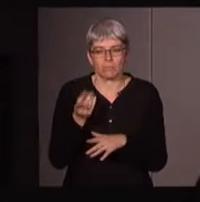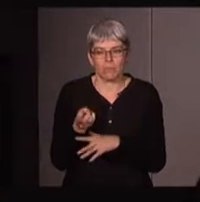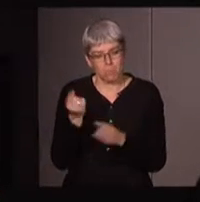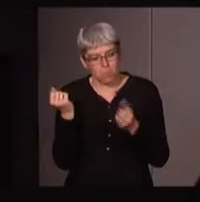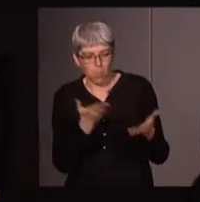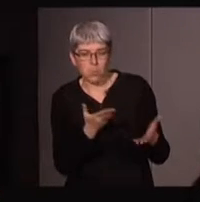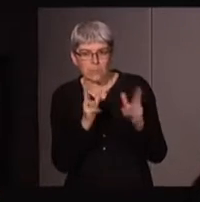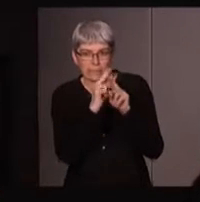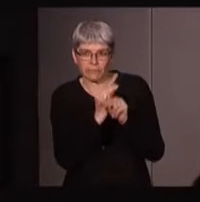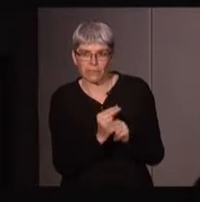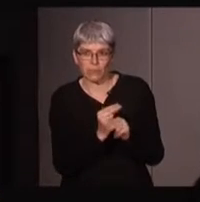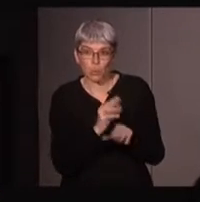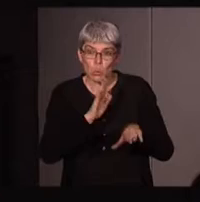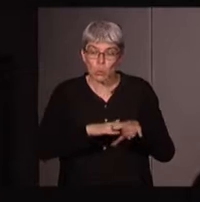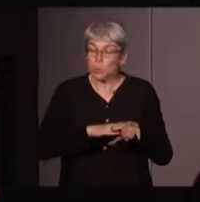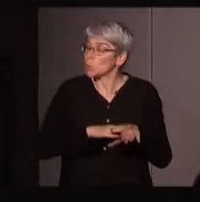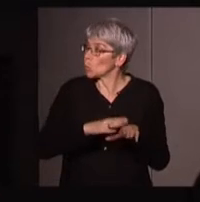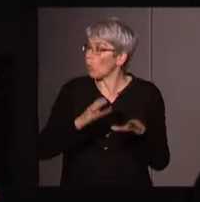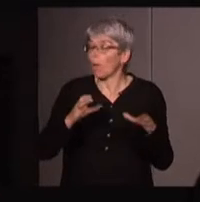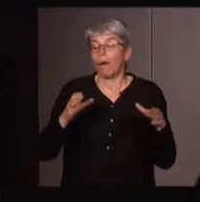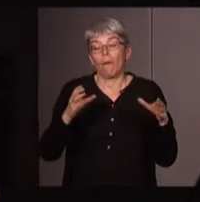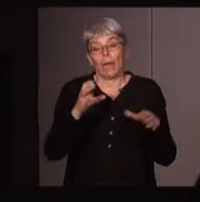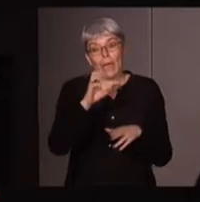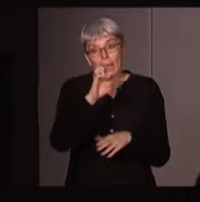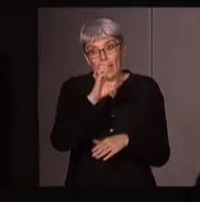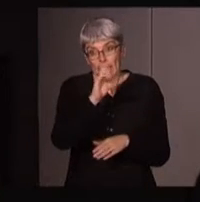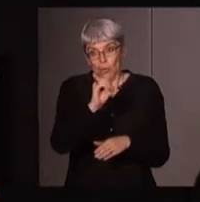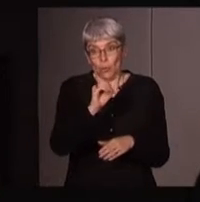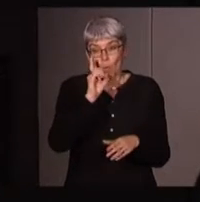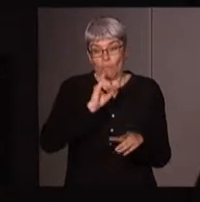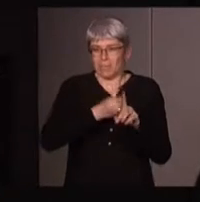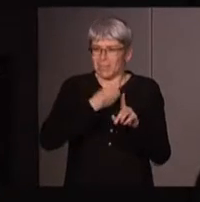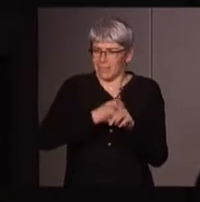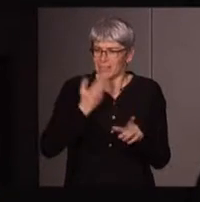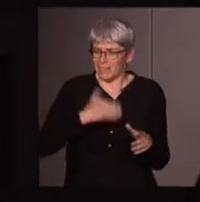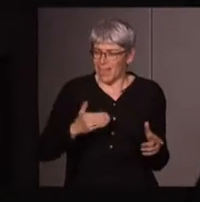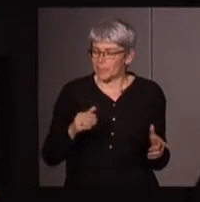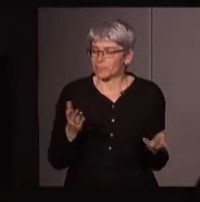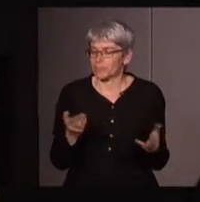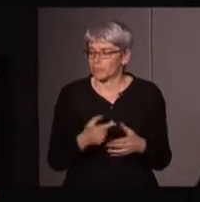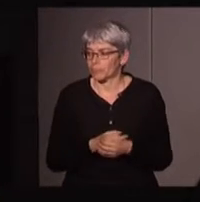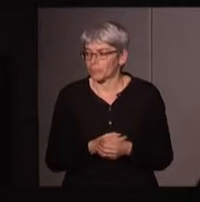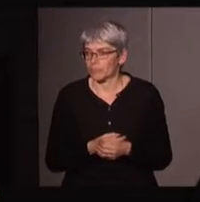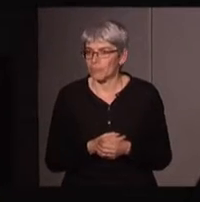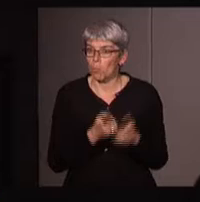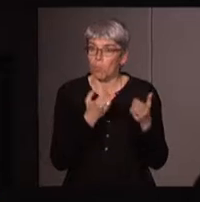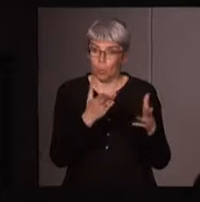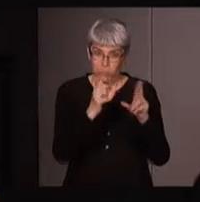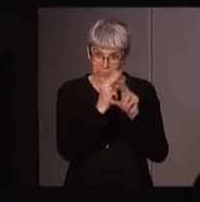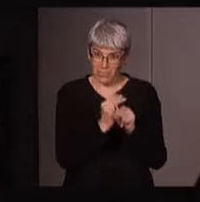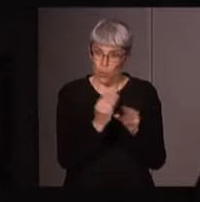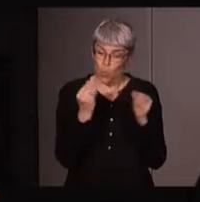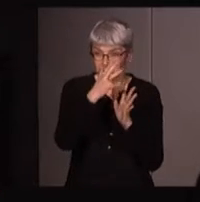qui propose une définition de l'écoféminisme, donc autant qu'à faire, autant aller se référer à celles qui connaissent un petit peu de ce dont il s'agit, et qui la propose dans un